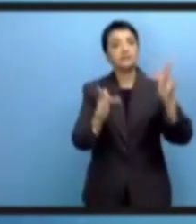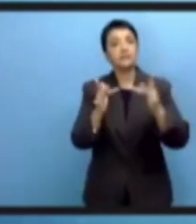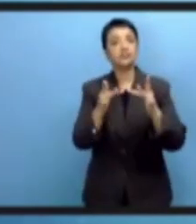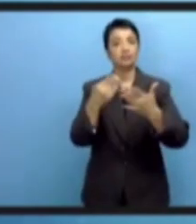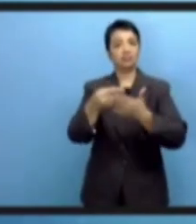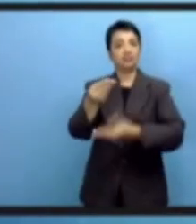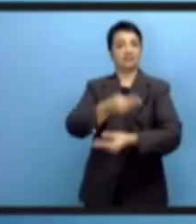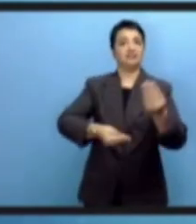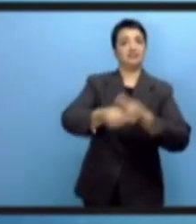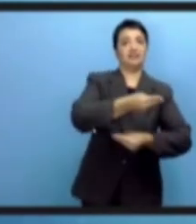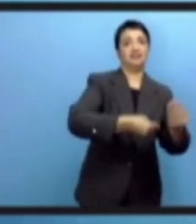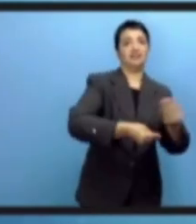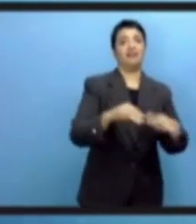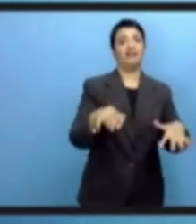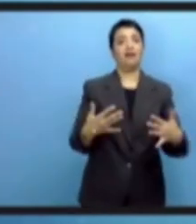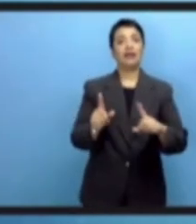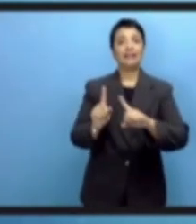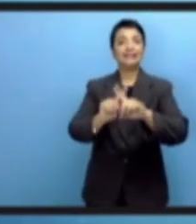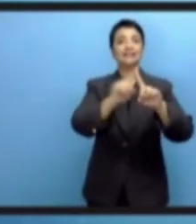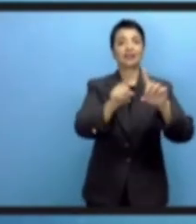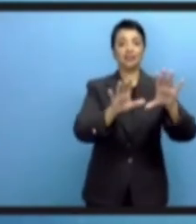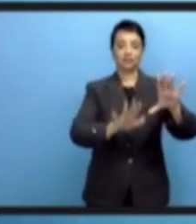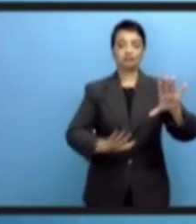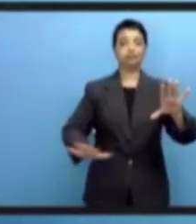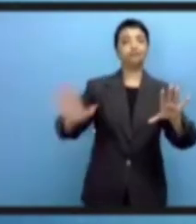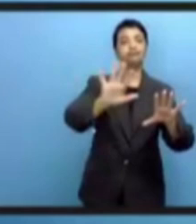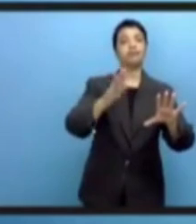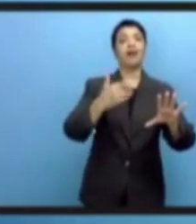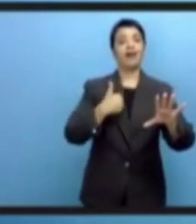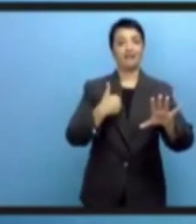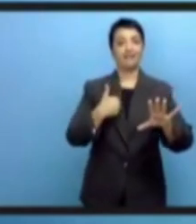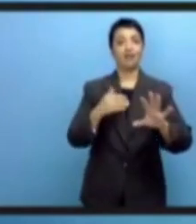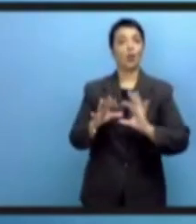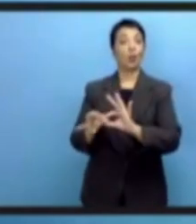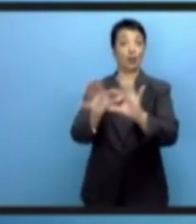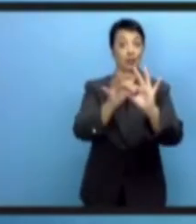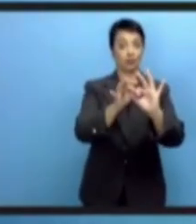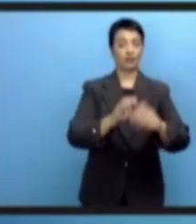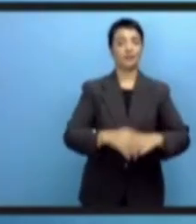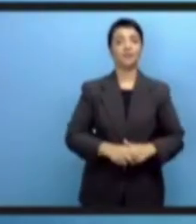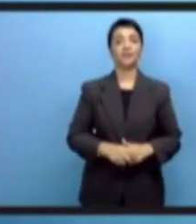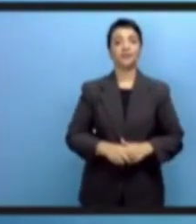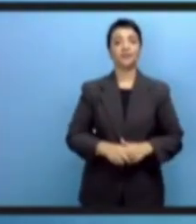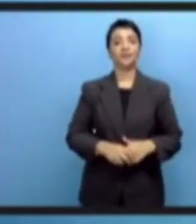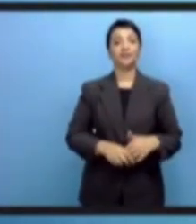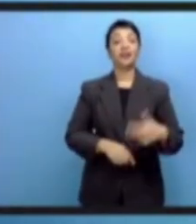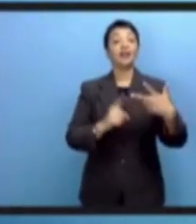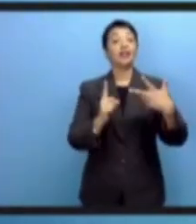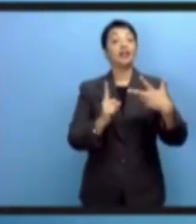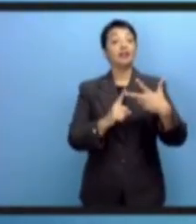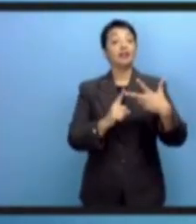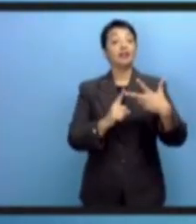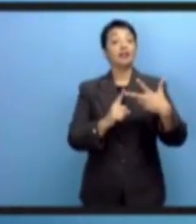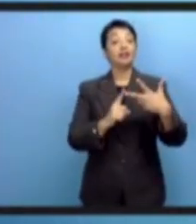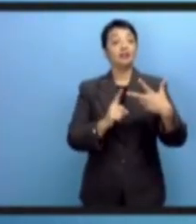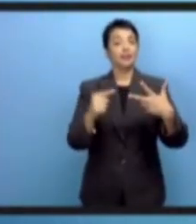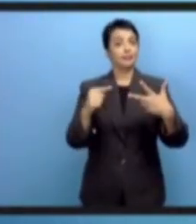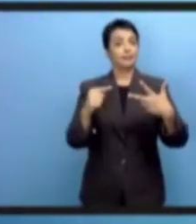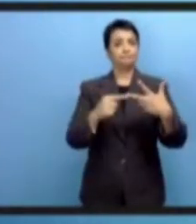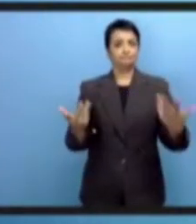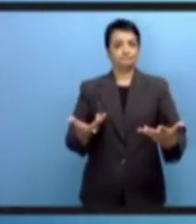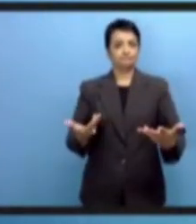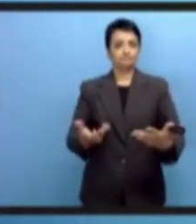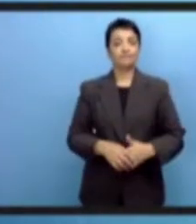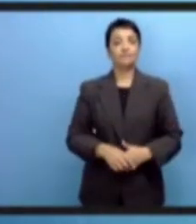в экономике, которые можно улучшить, используя цифровой технологией.